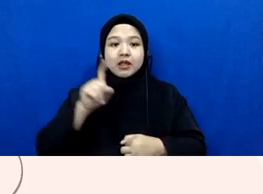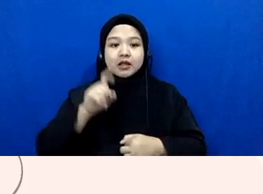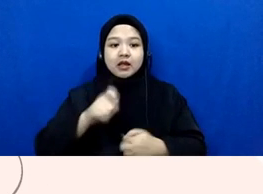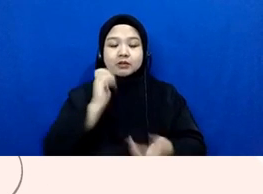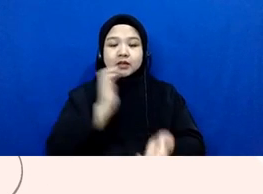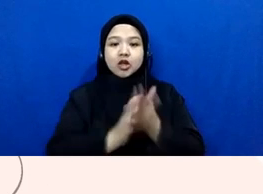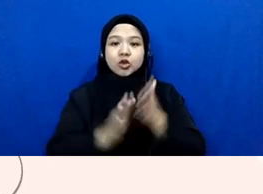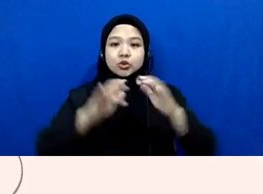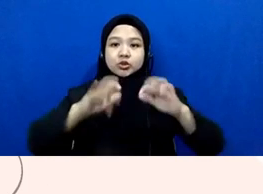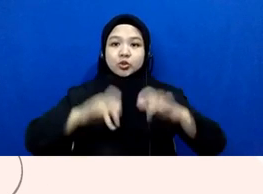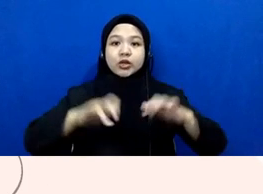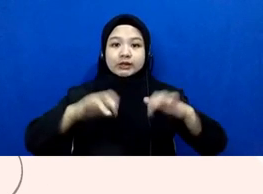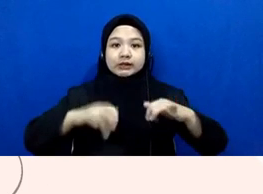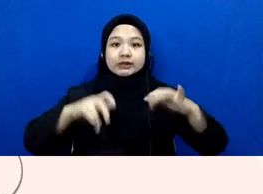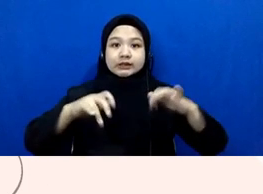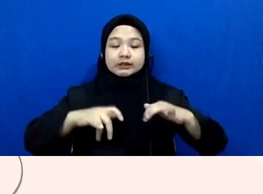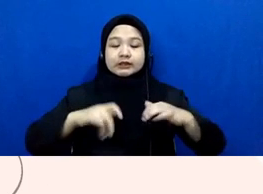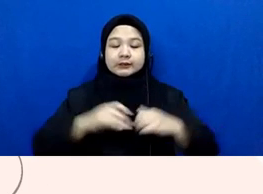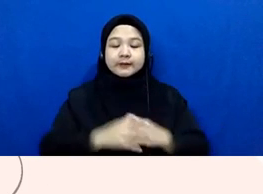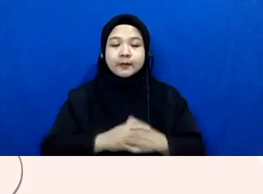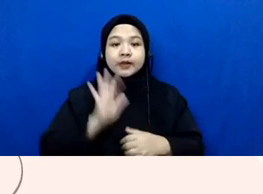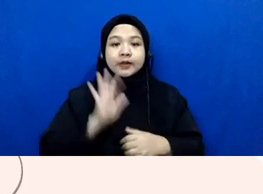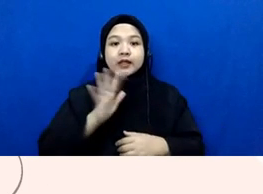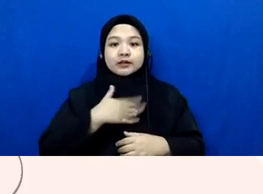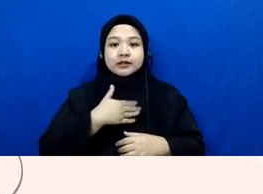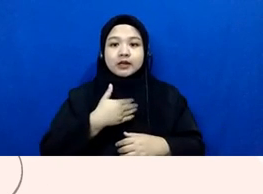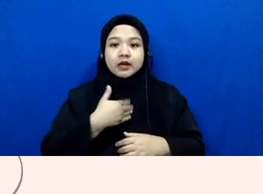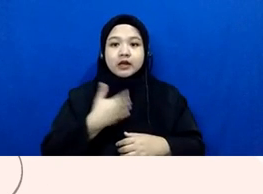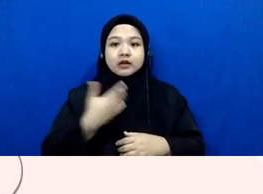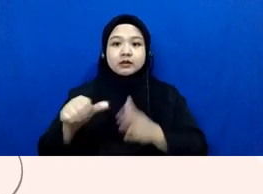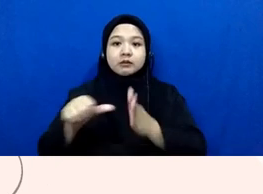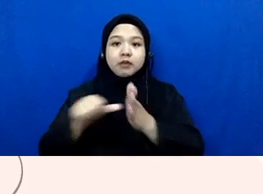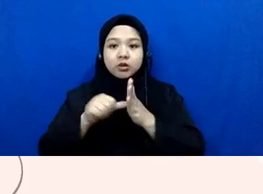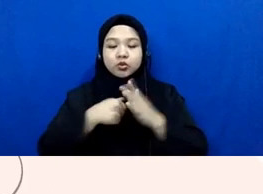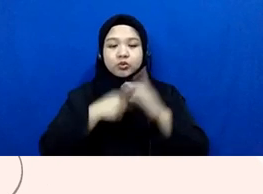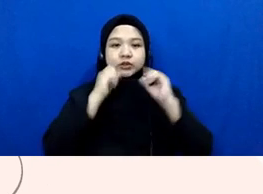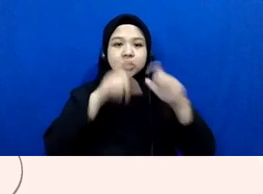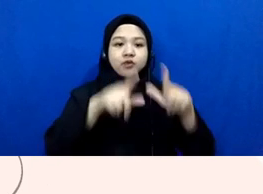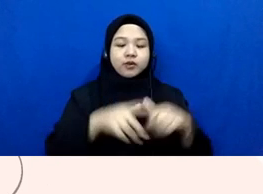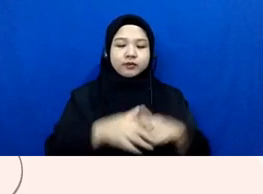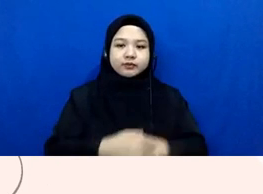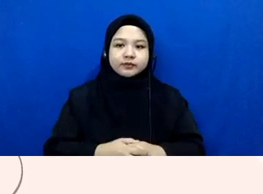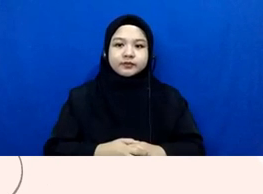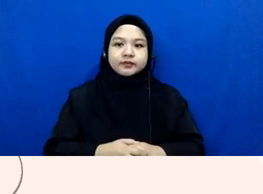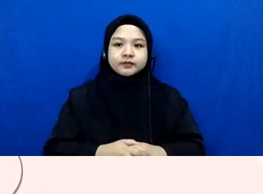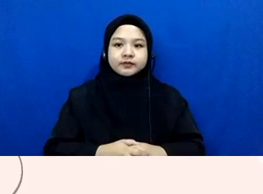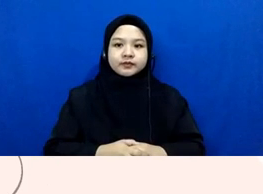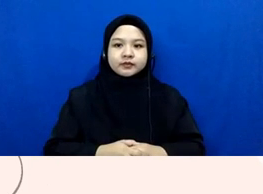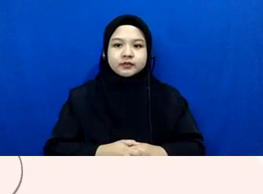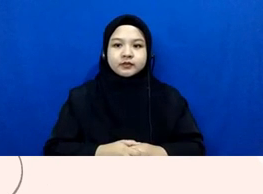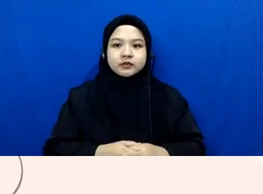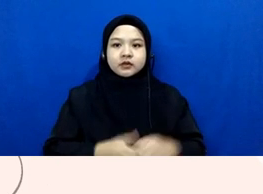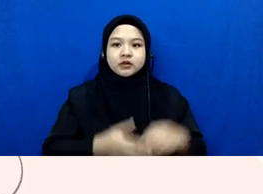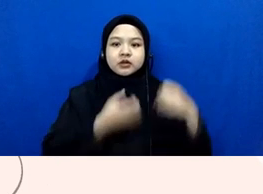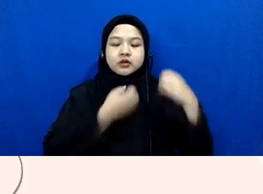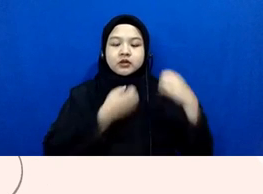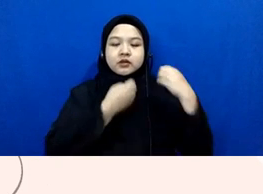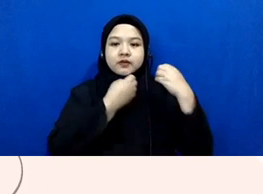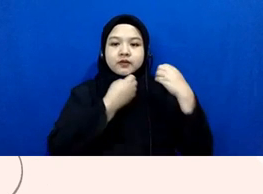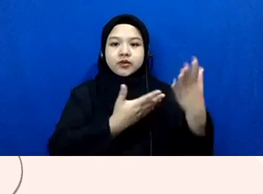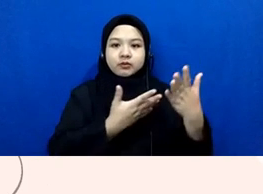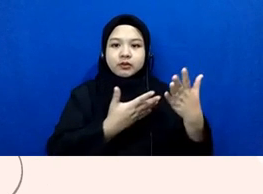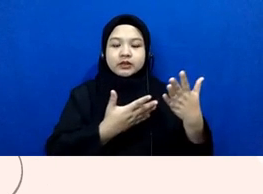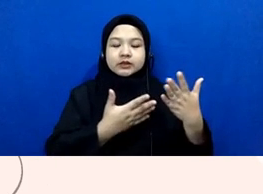ditulis aja nanti saya mungkin bantu mas Andi untuk jawab kategori informasi yang masuk dalam informasi